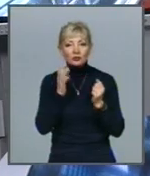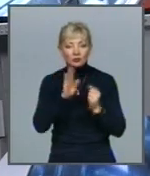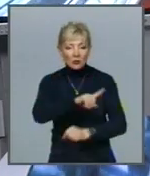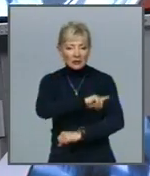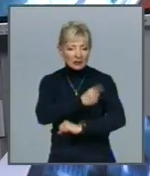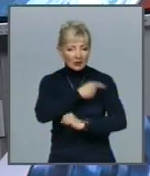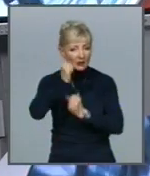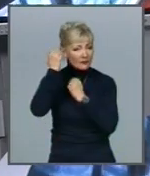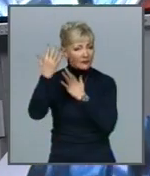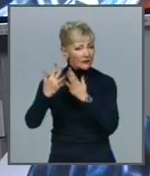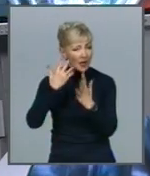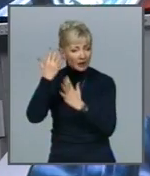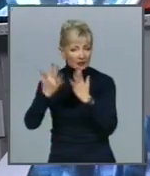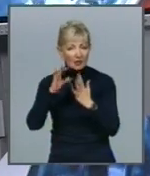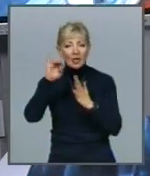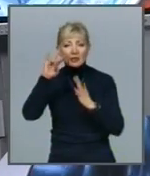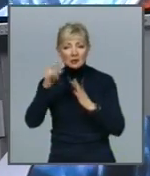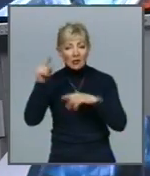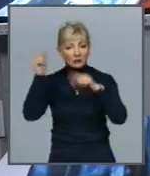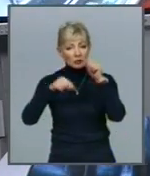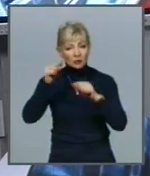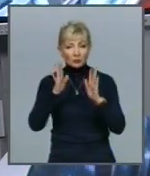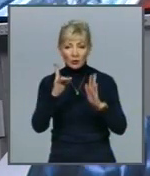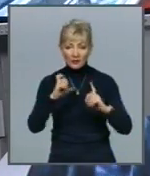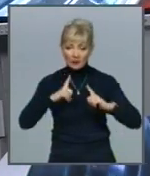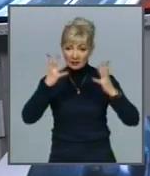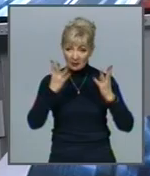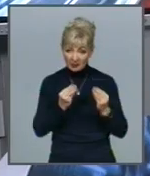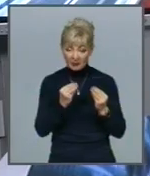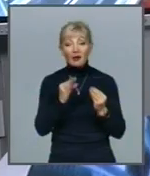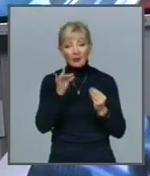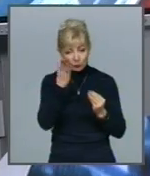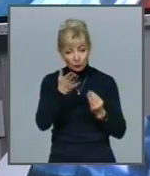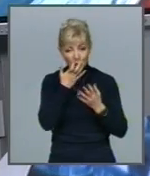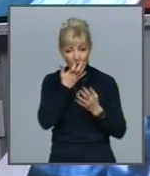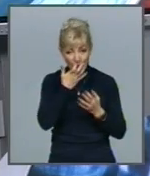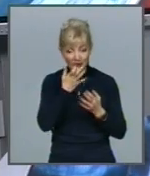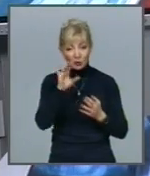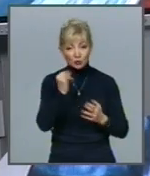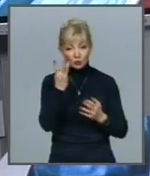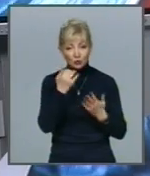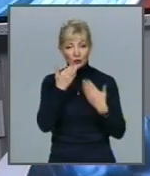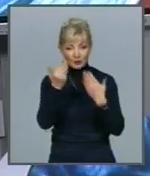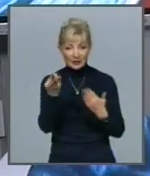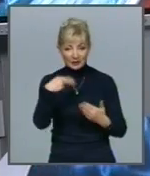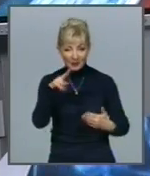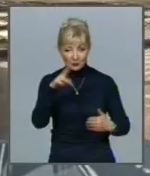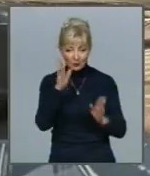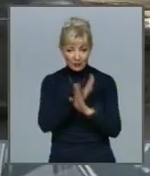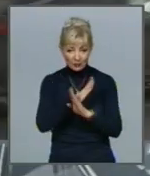вітром Сніг місцями з дощем прогнозують тільки на вихідні, коли і потепління Анжела Сушко розпитувала все про грудневу погоду